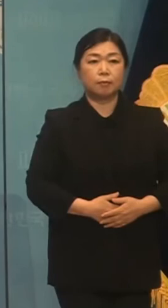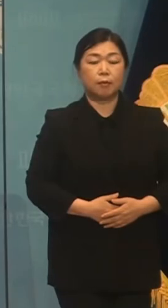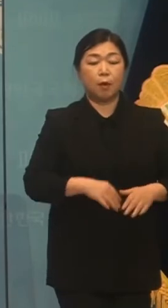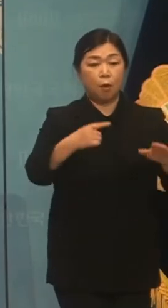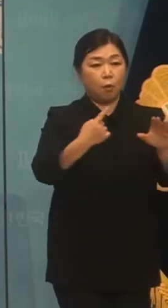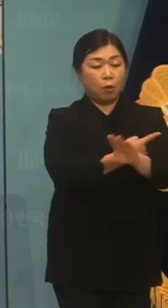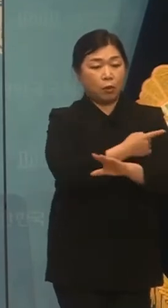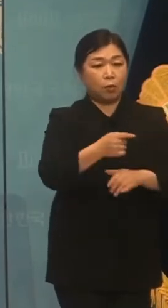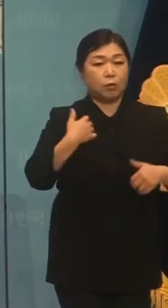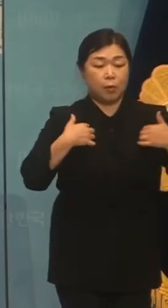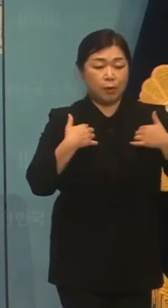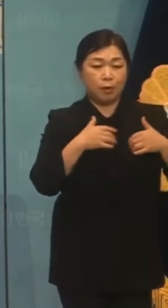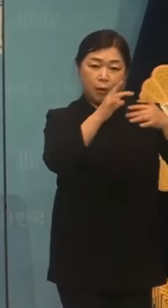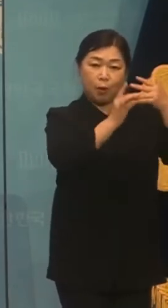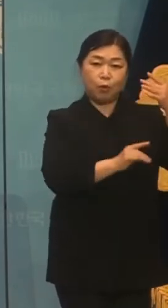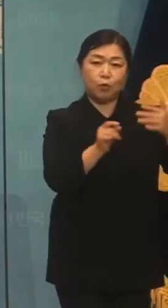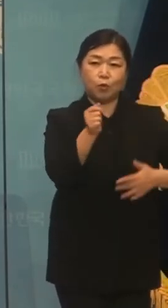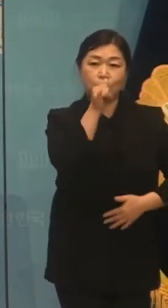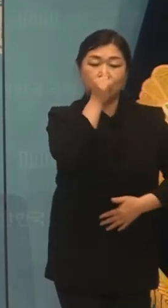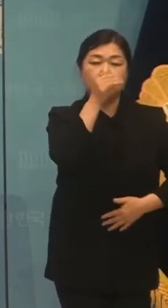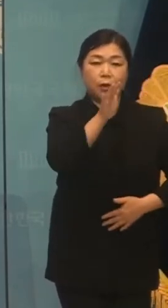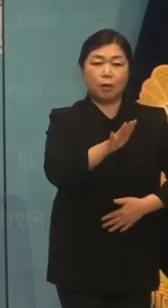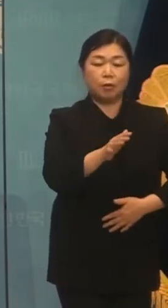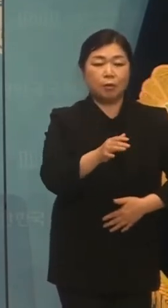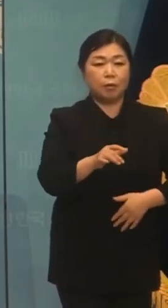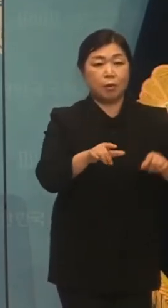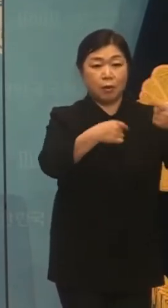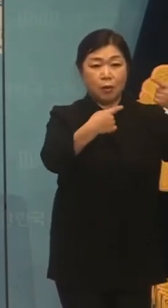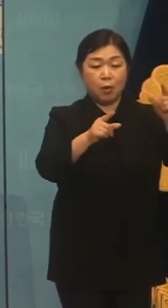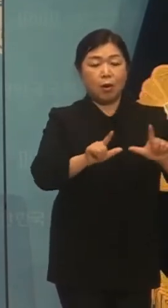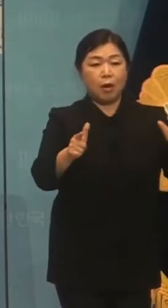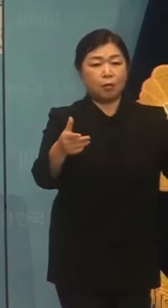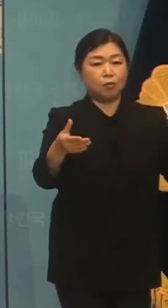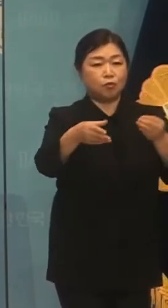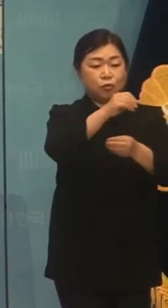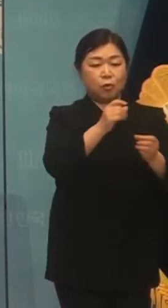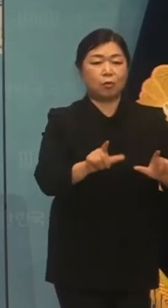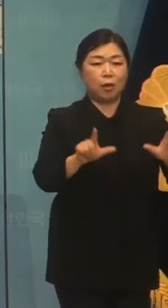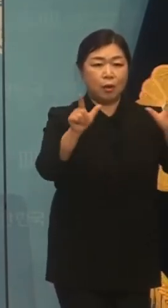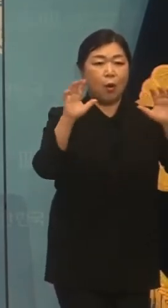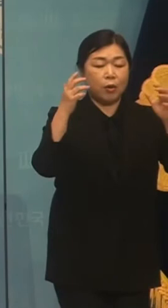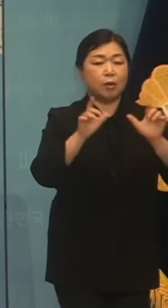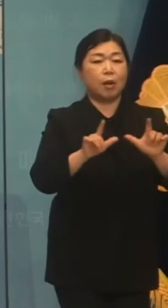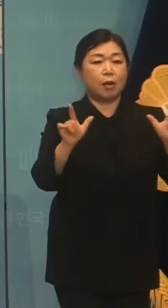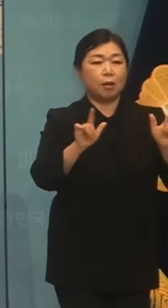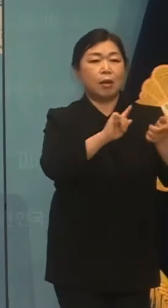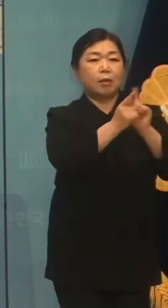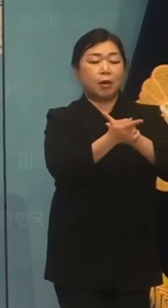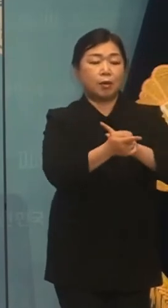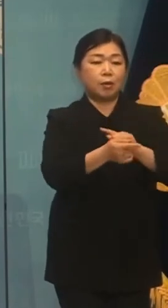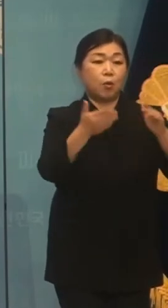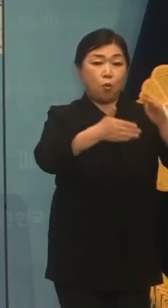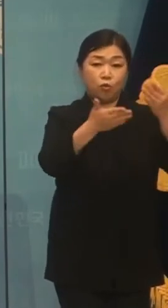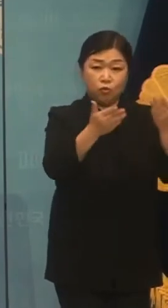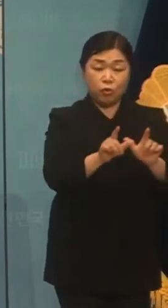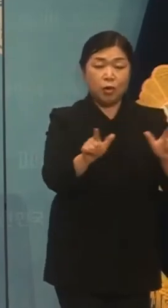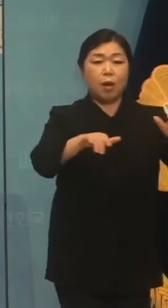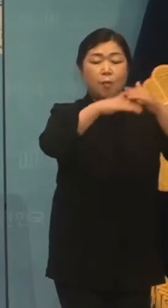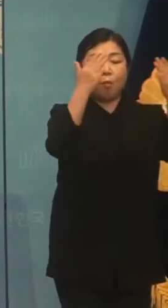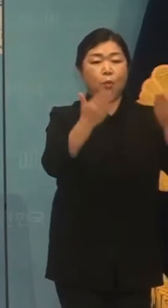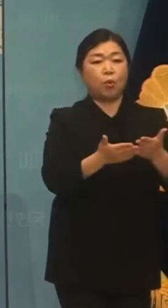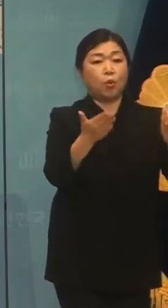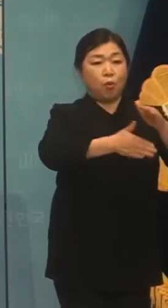이밖에도 재미난 단계를 맺혀있는데요. 설날, 추석, 의리인 날에만 적용되는 대체 공휴일을 모든